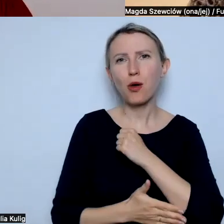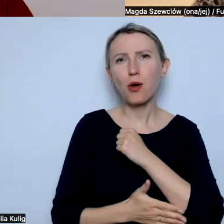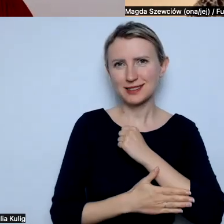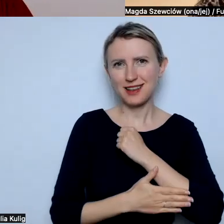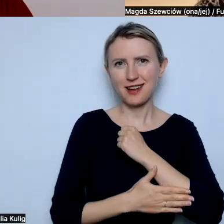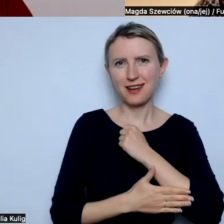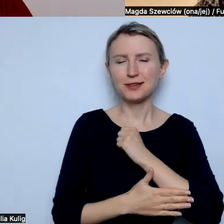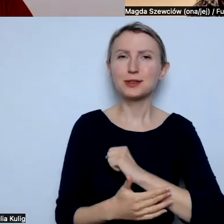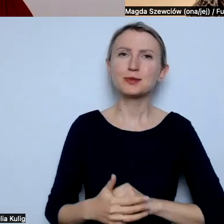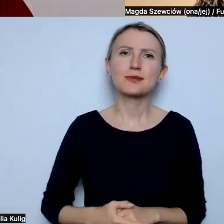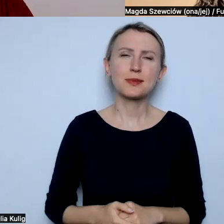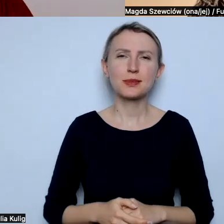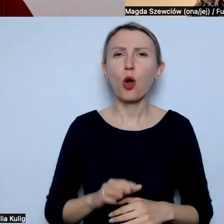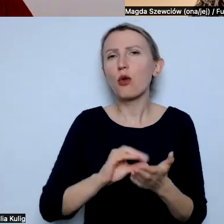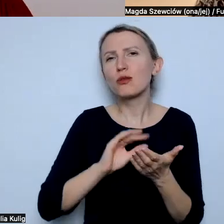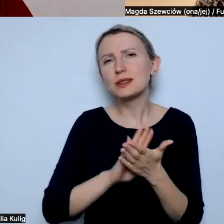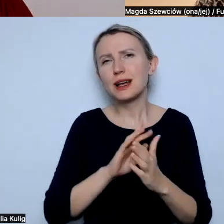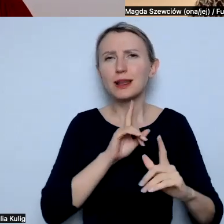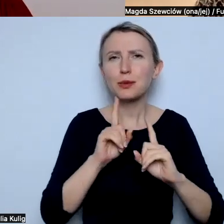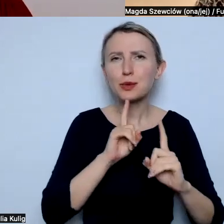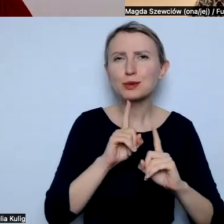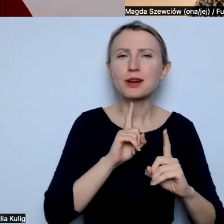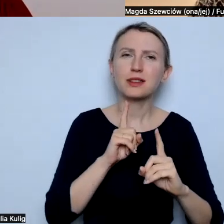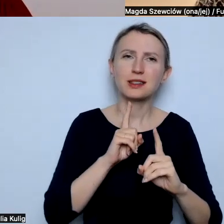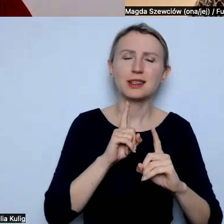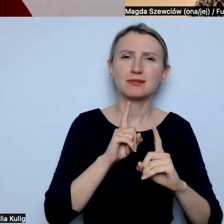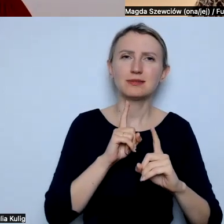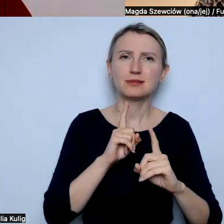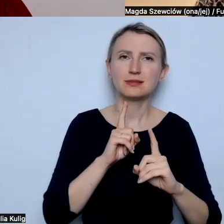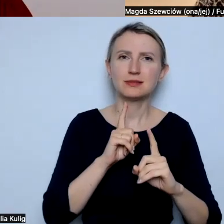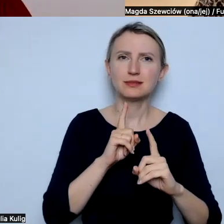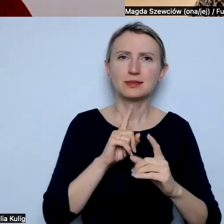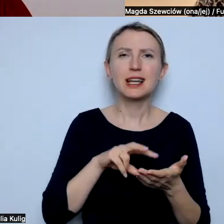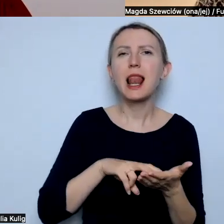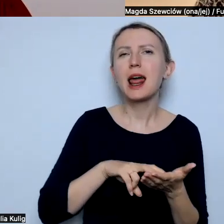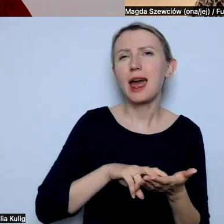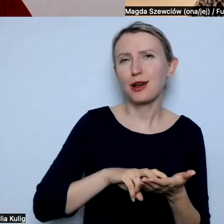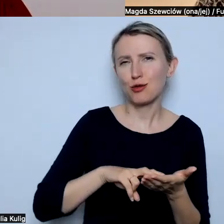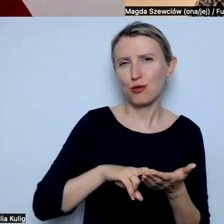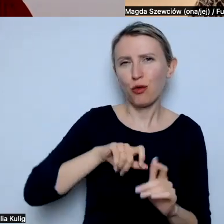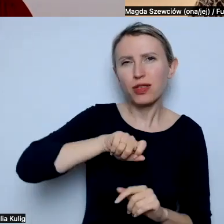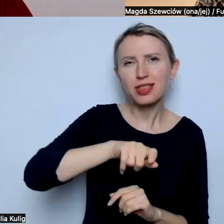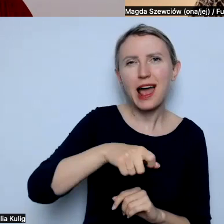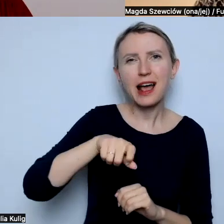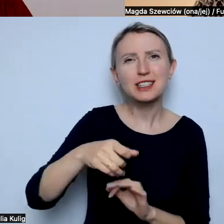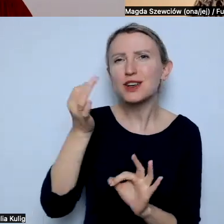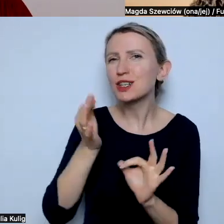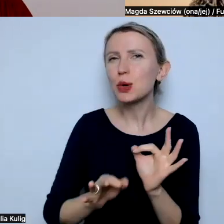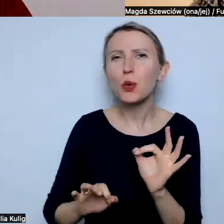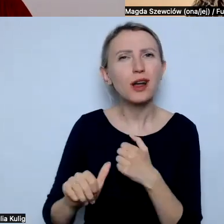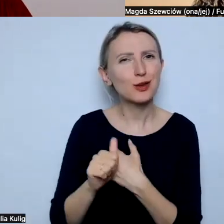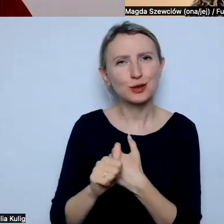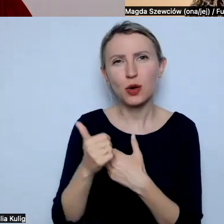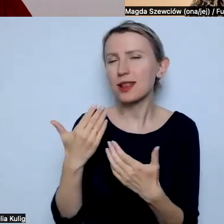wypisania czy omówienia tych lęków, nazwania konkretnie. Dlaczego